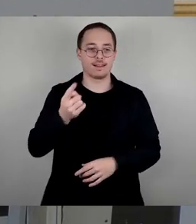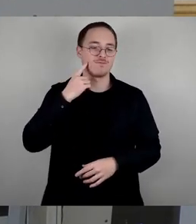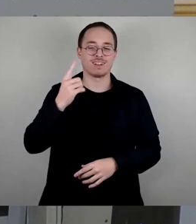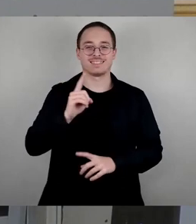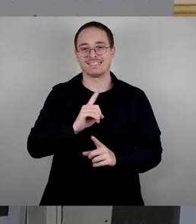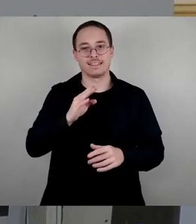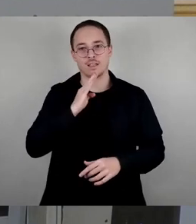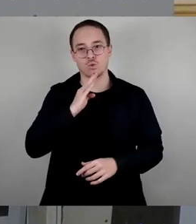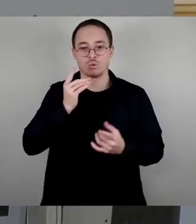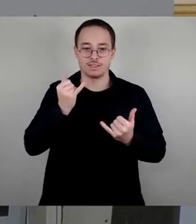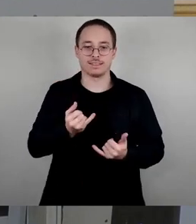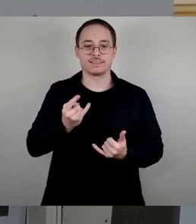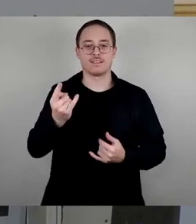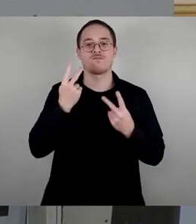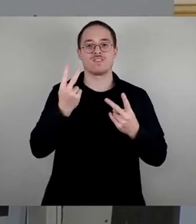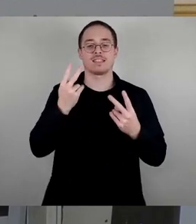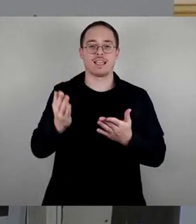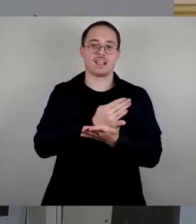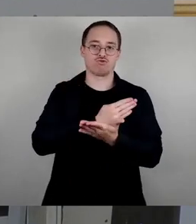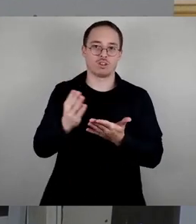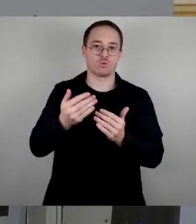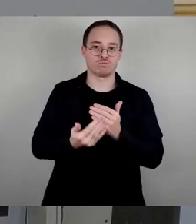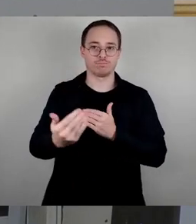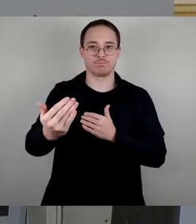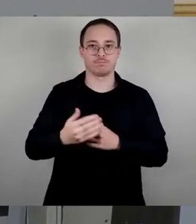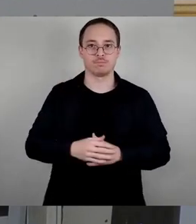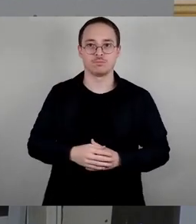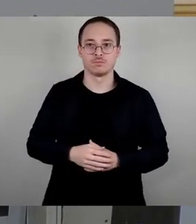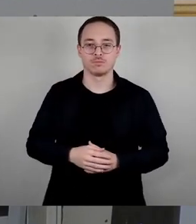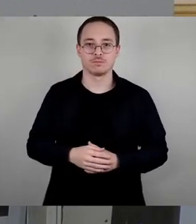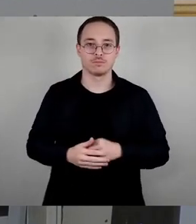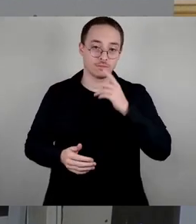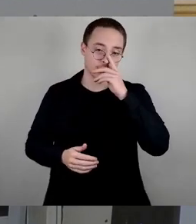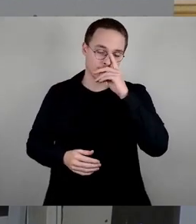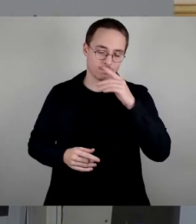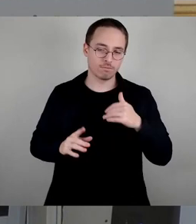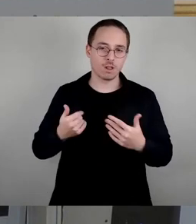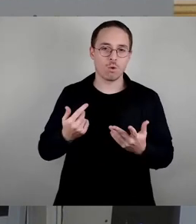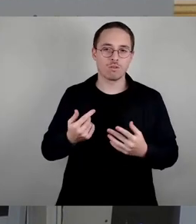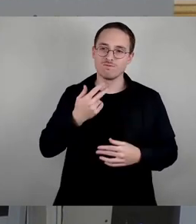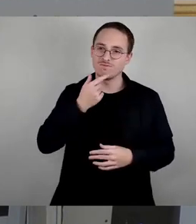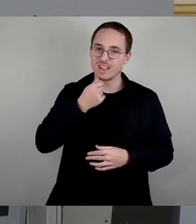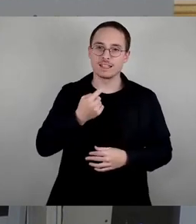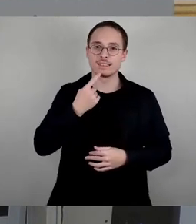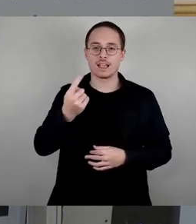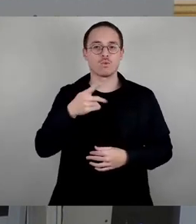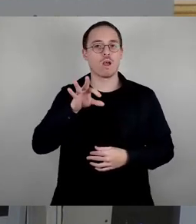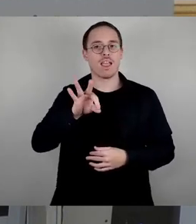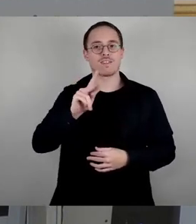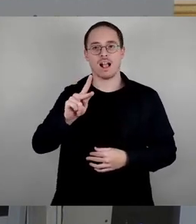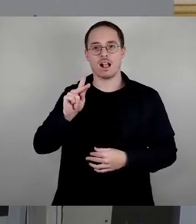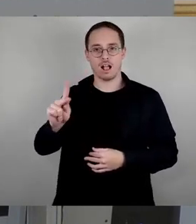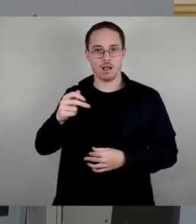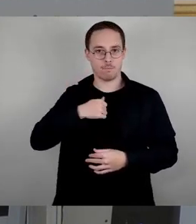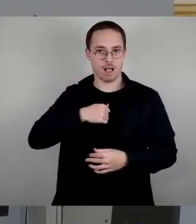was ich auch nochmal sagen möchte, fernab von der Bedeutung für den Stadtteil ist das FKK-Bad in Dölchen, eins von zwei